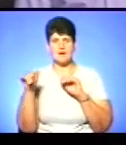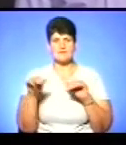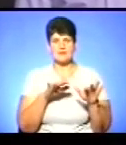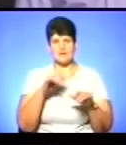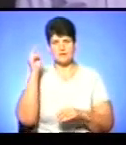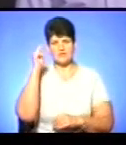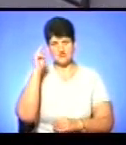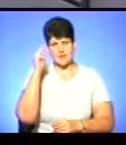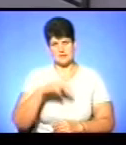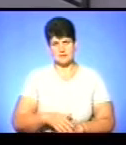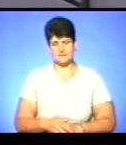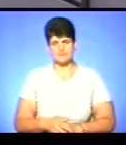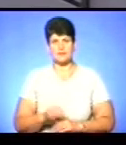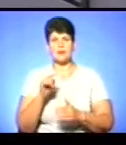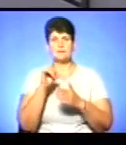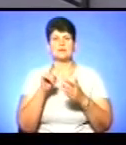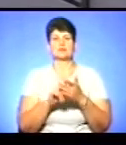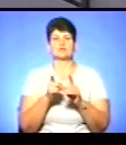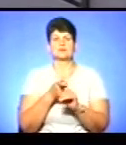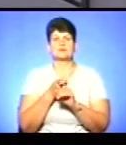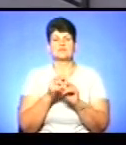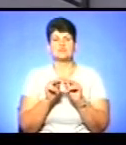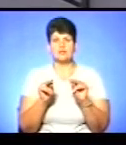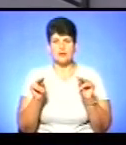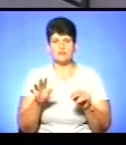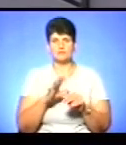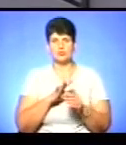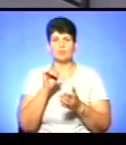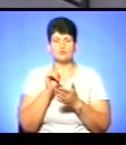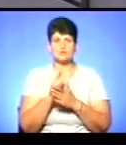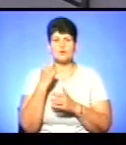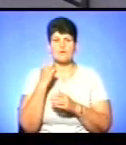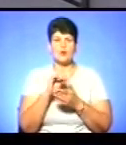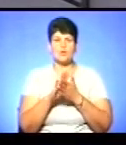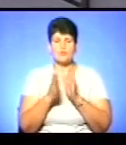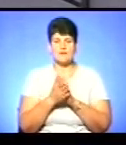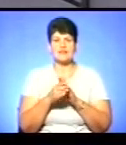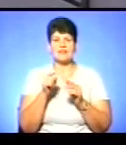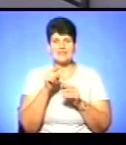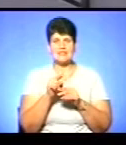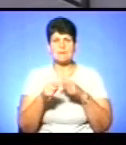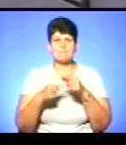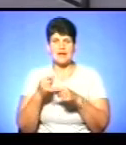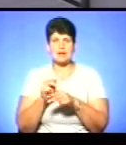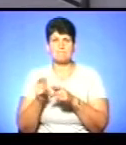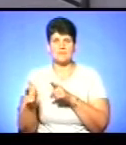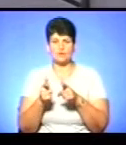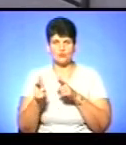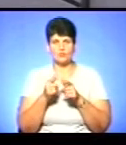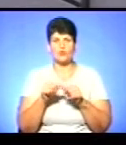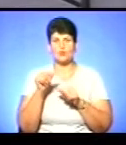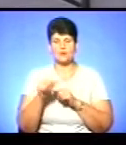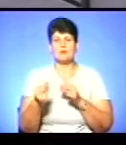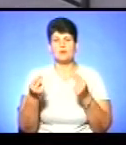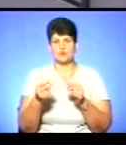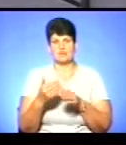навчалися. Питання стосовно вчителів. Також була обов'язкова мова, це їхня перепідготовка, і окремо кошти для цього також